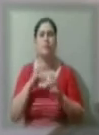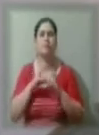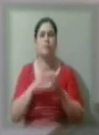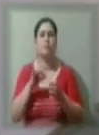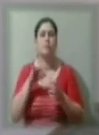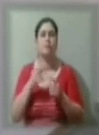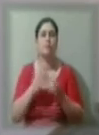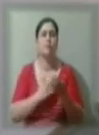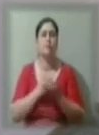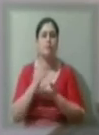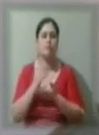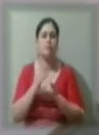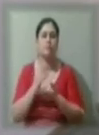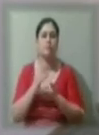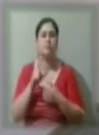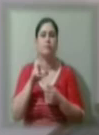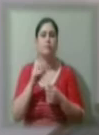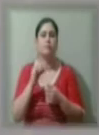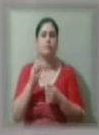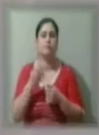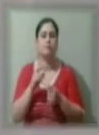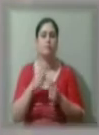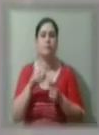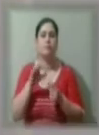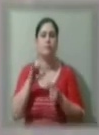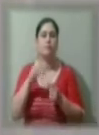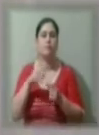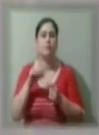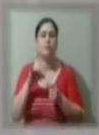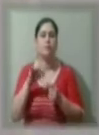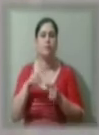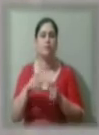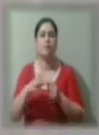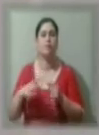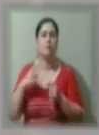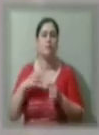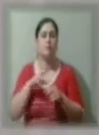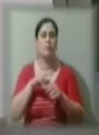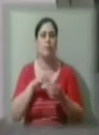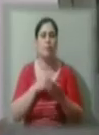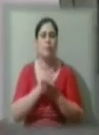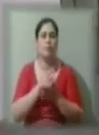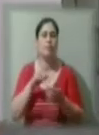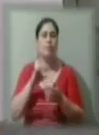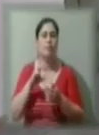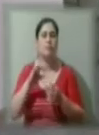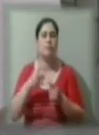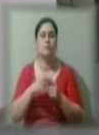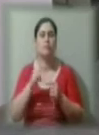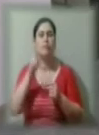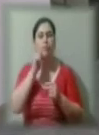значення Будапештського геморандуму. Колишній політв'язень Микола Карпюк каже, що в Україні зараз